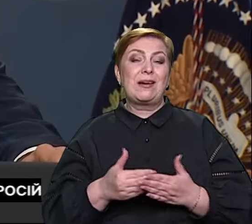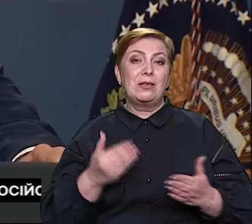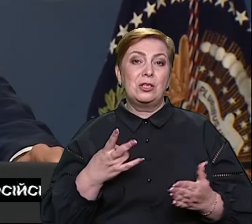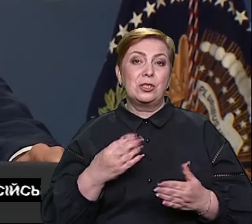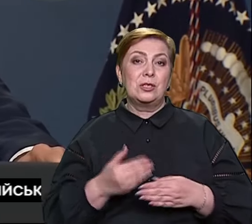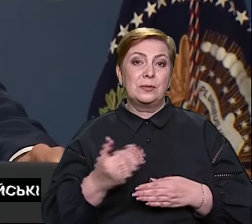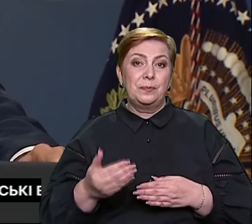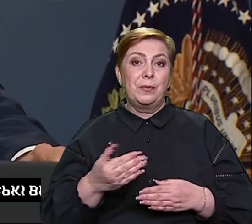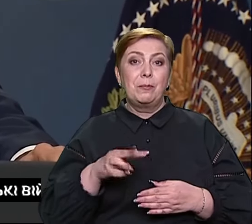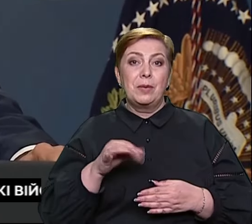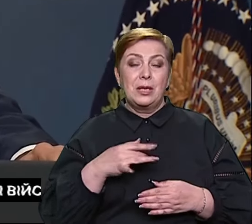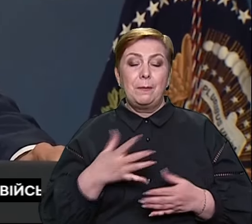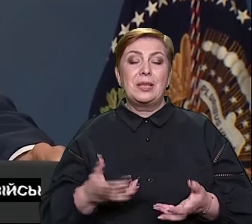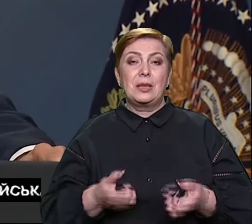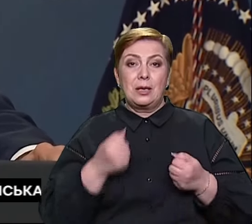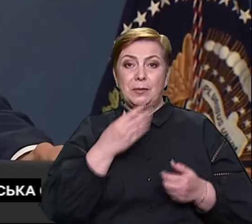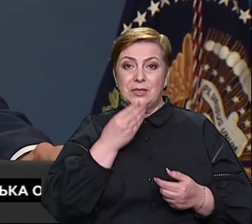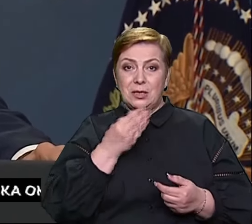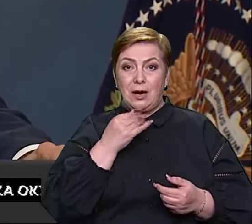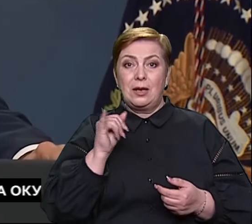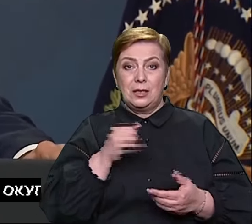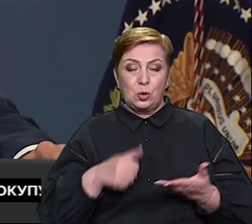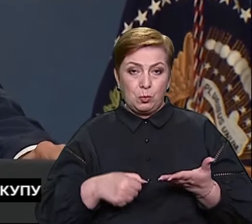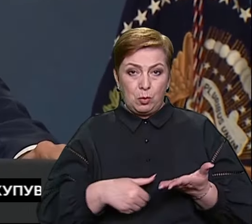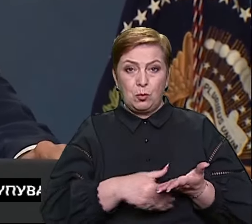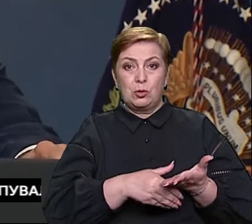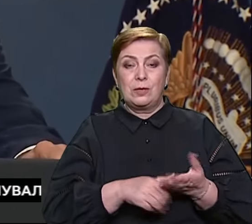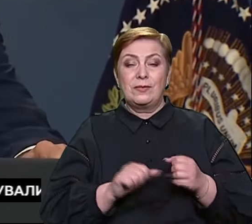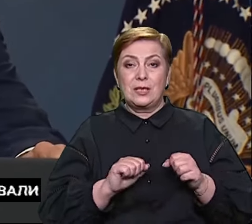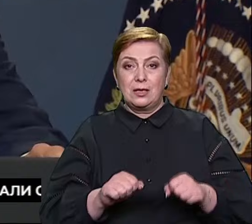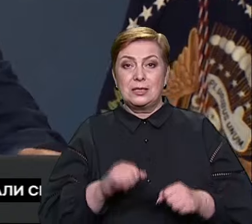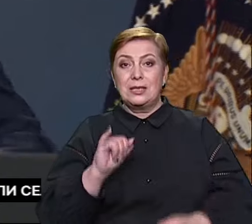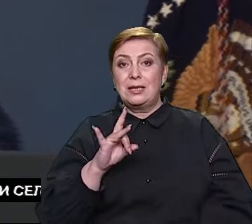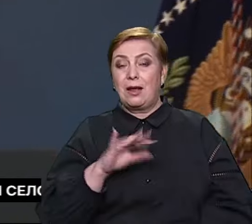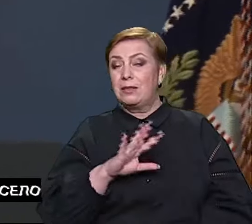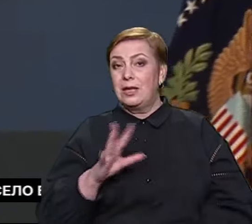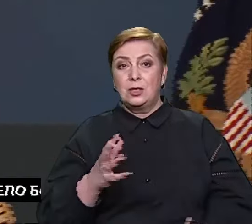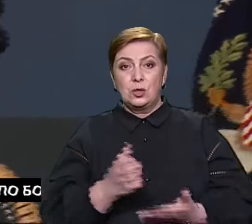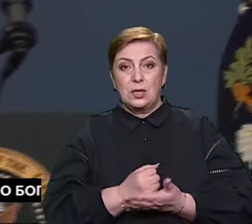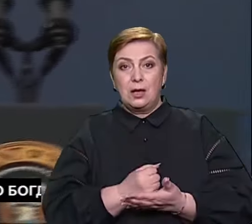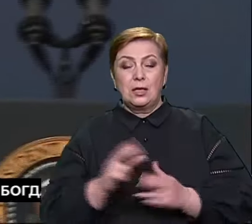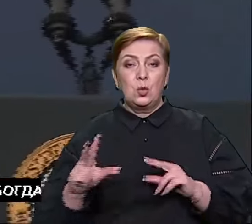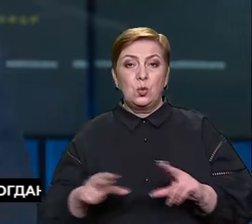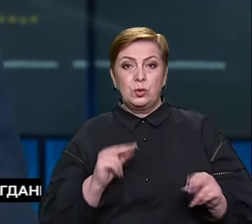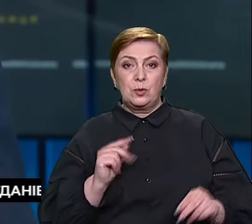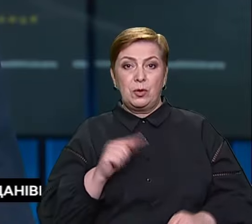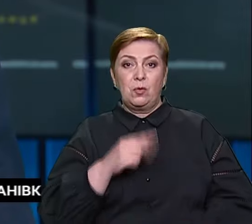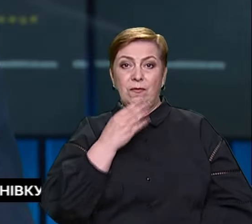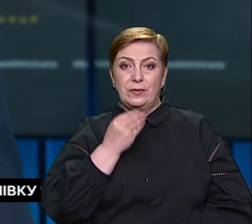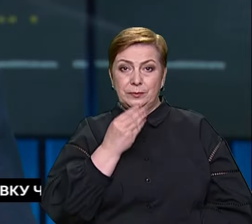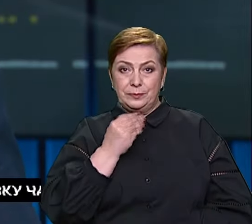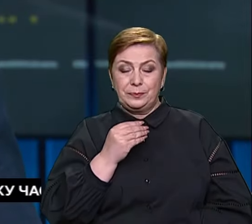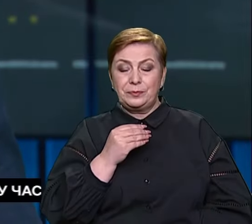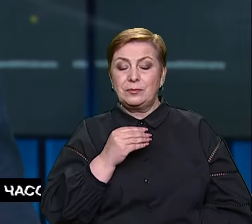захисту Ізраїлю. Ми підтримаємо їх і допоможемо у захисті. Іран не досягне там успіху. Ну і через